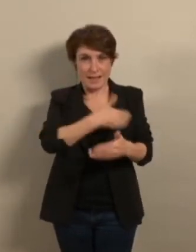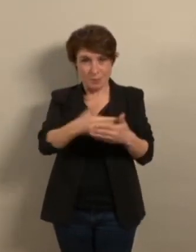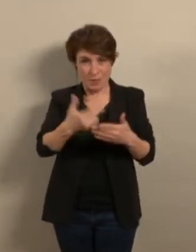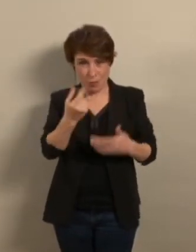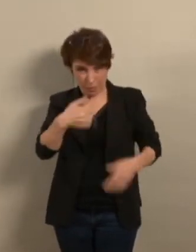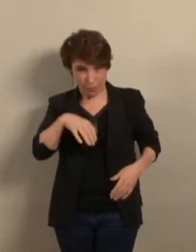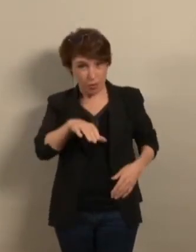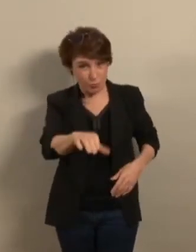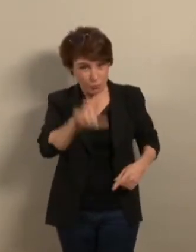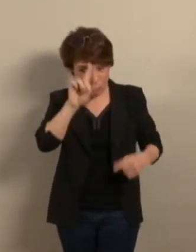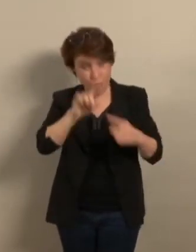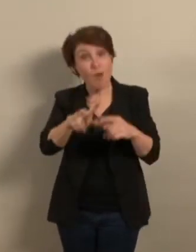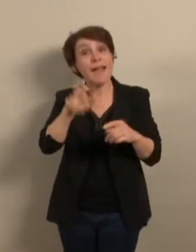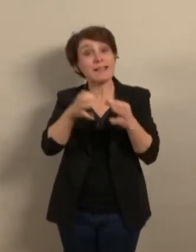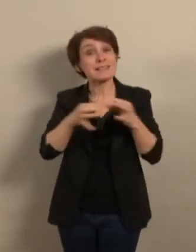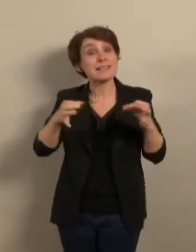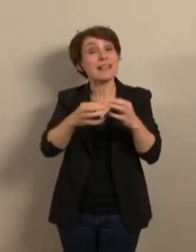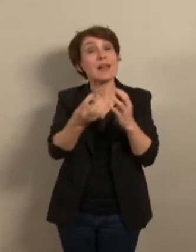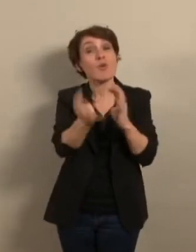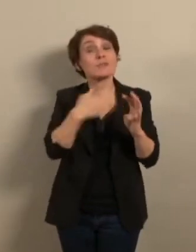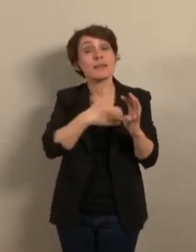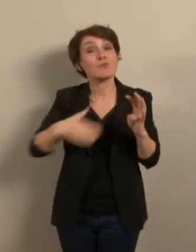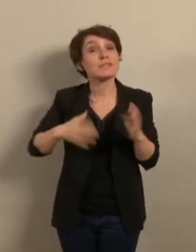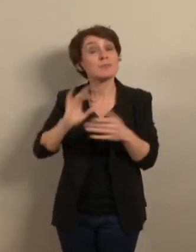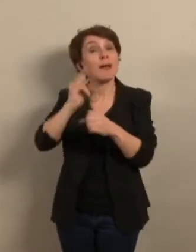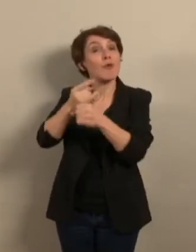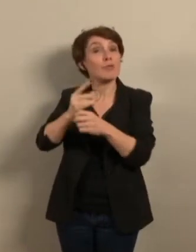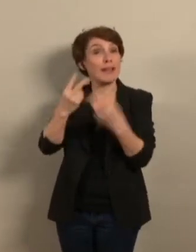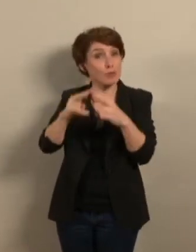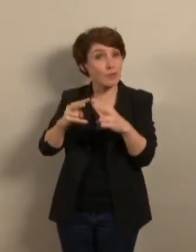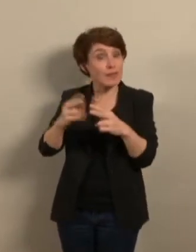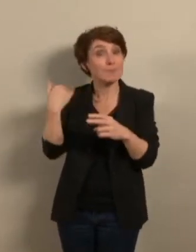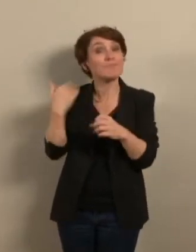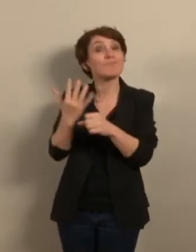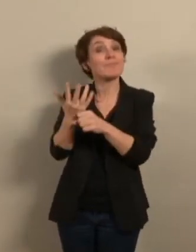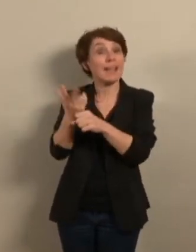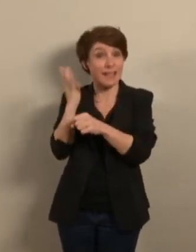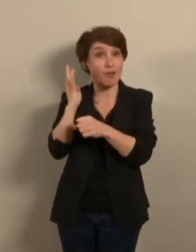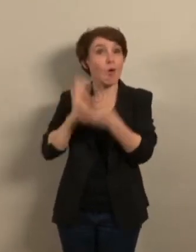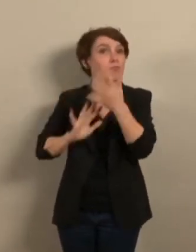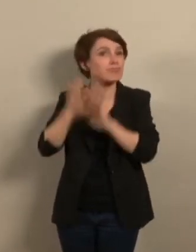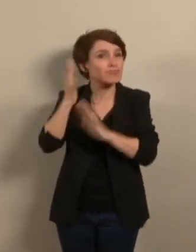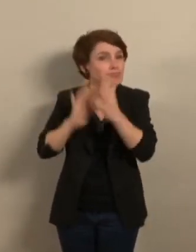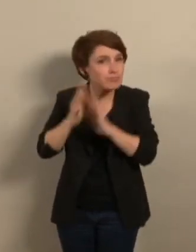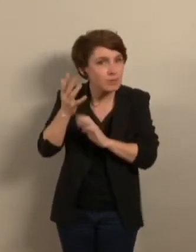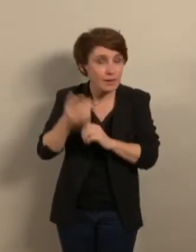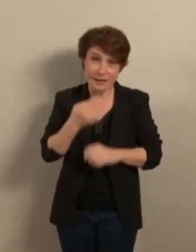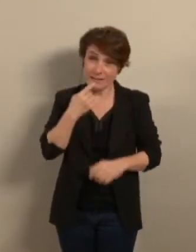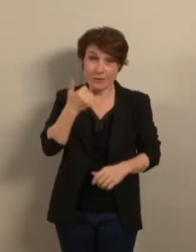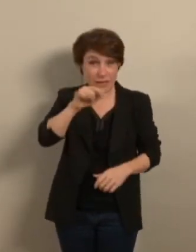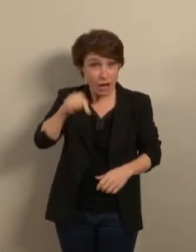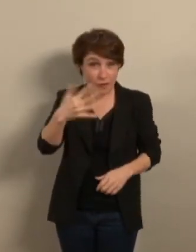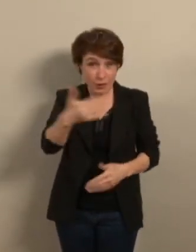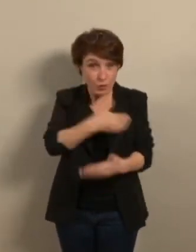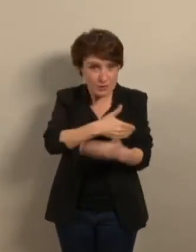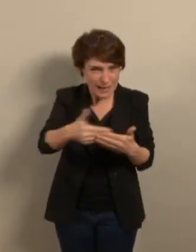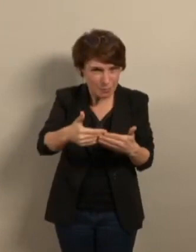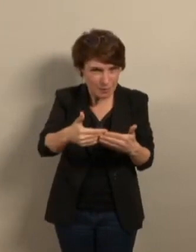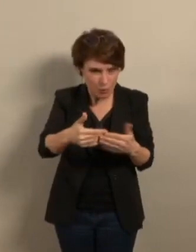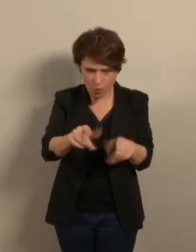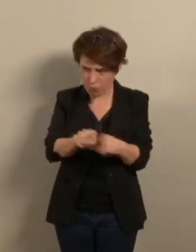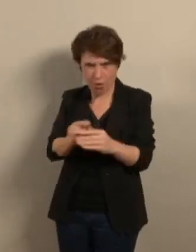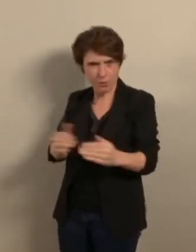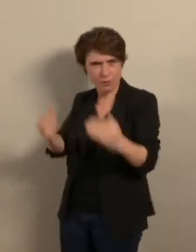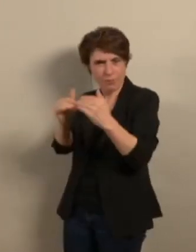a 4 ans. 1,5 d'euros soit à peu près autant que le montant que vous consacrez à votre fameux bouclier social.